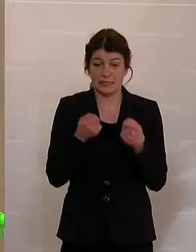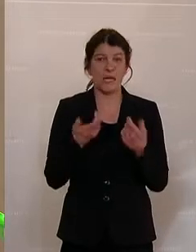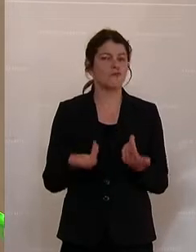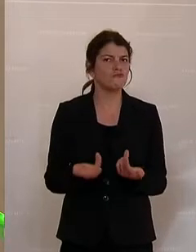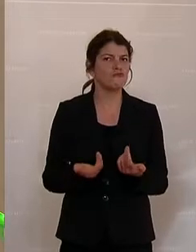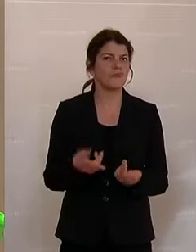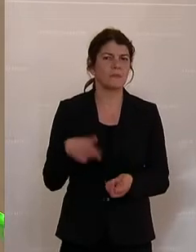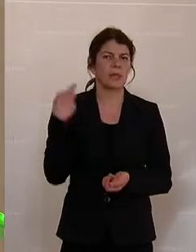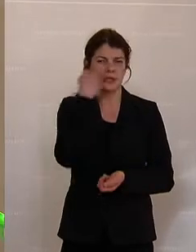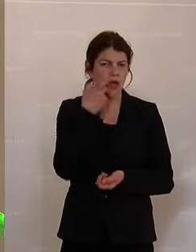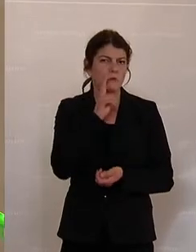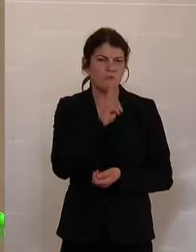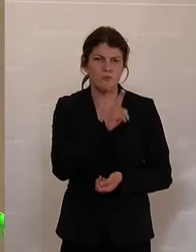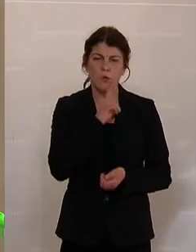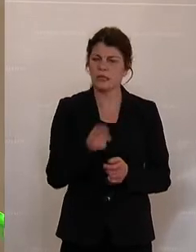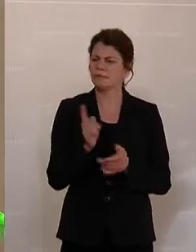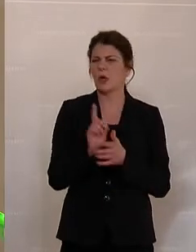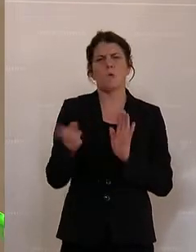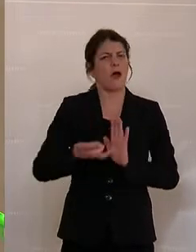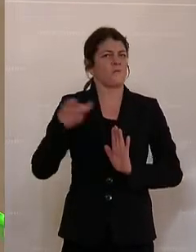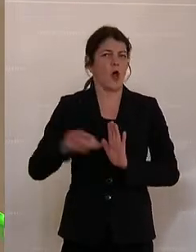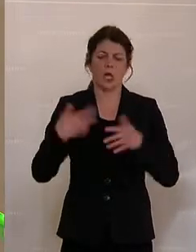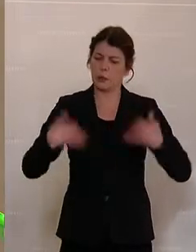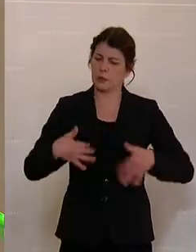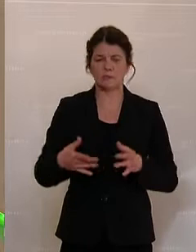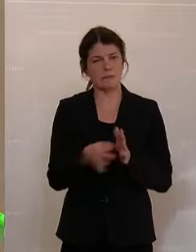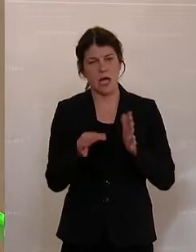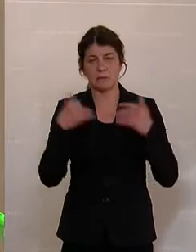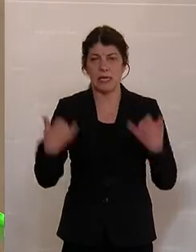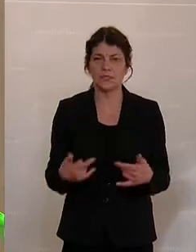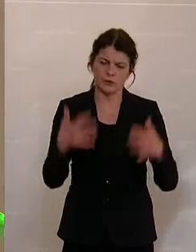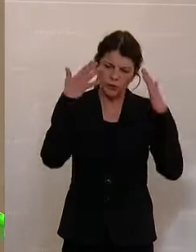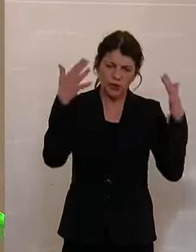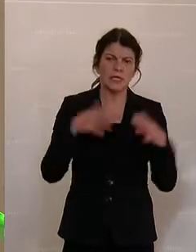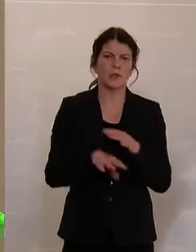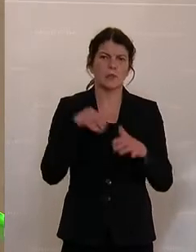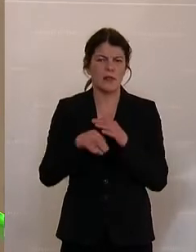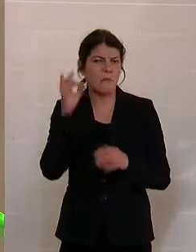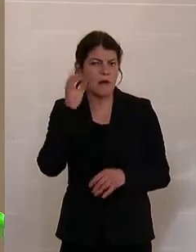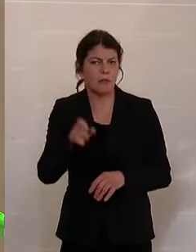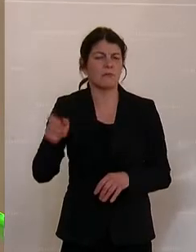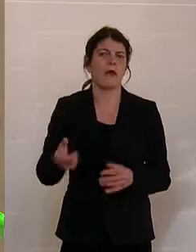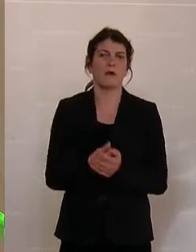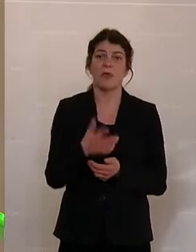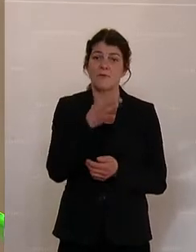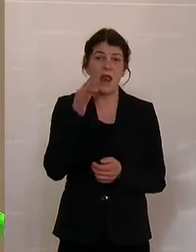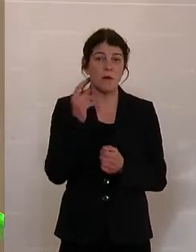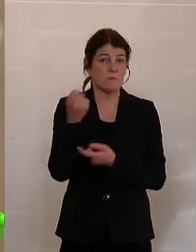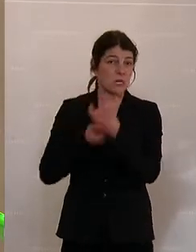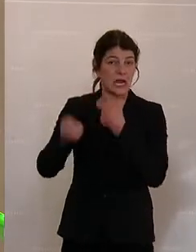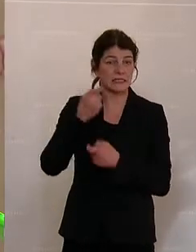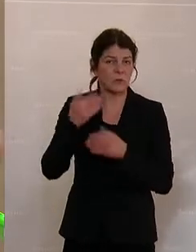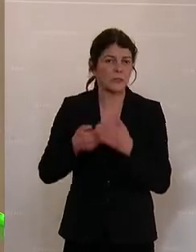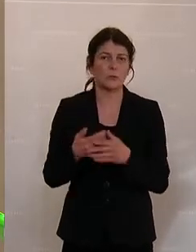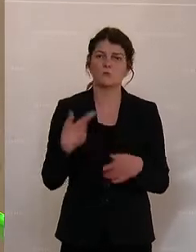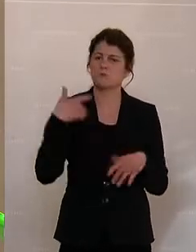die sorgsame Mutter in ihrer Überforderung mit den Maßnahmen jetzt. Wir haben gestresste Unternehmerinnen, wir haben Frauen mit Migrationshintergrund,